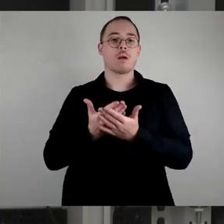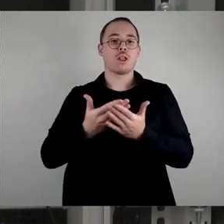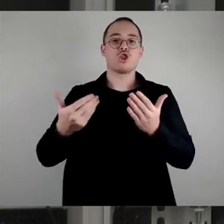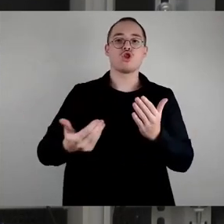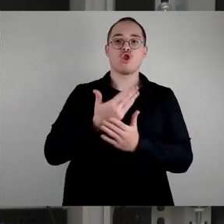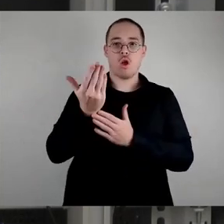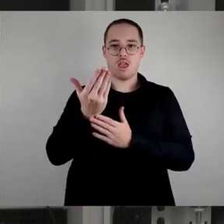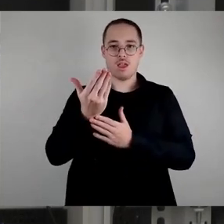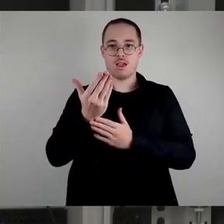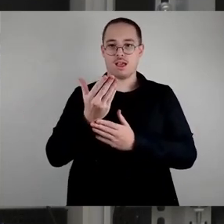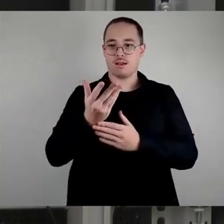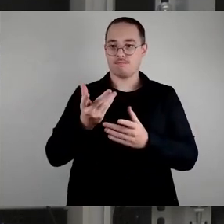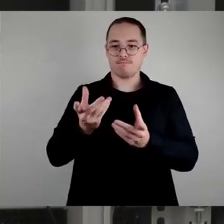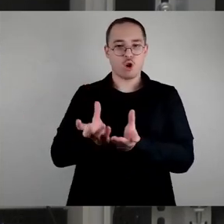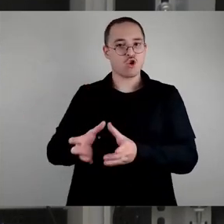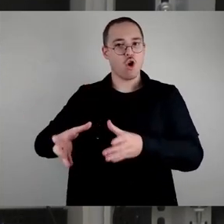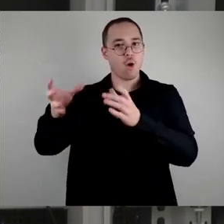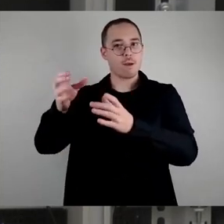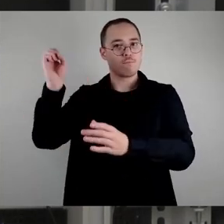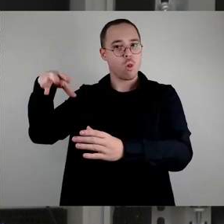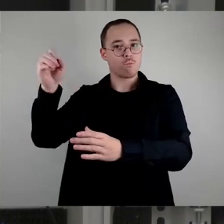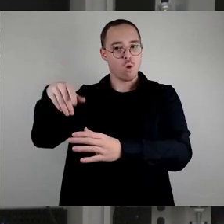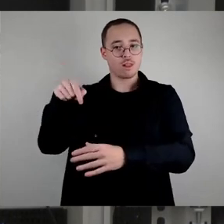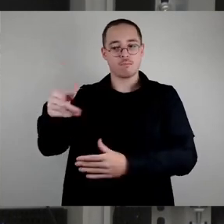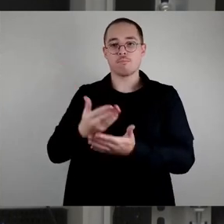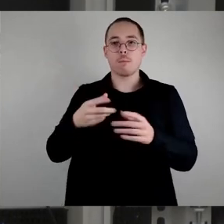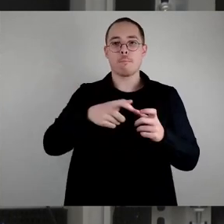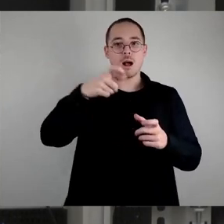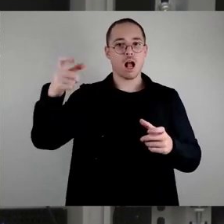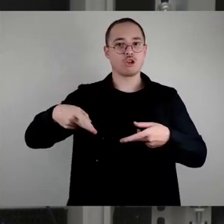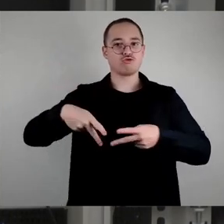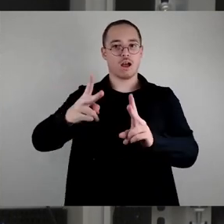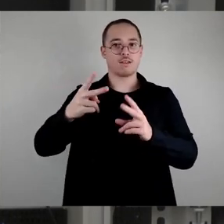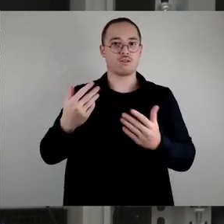Haltestellen. Es ging immer darum, den Müll einzusammeln.